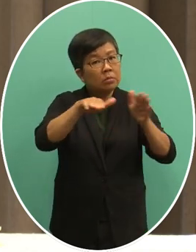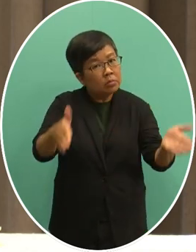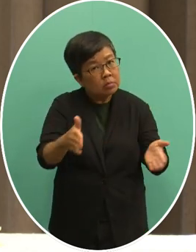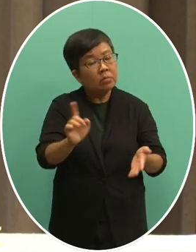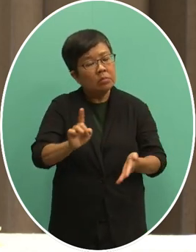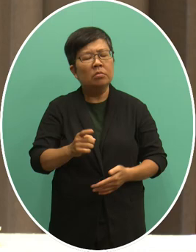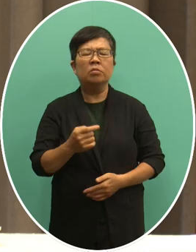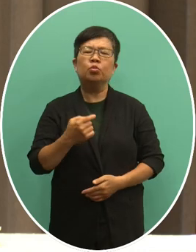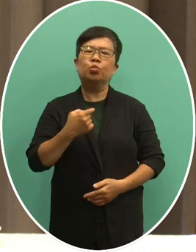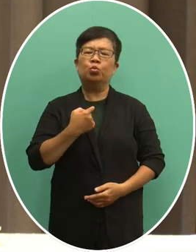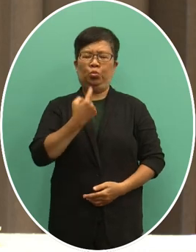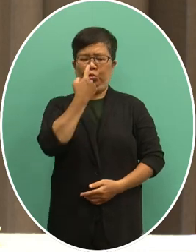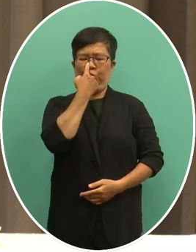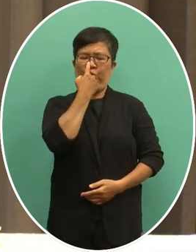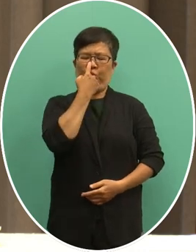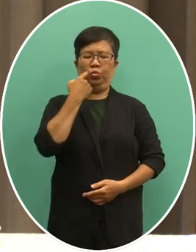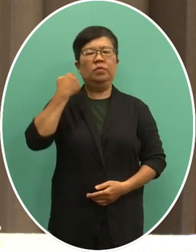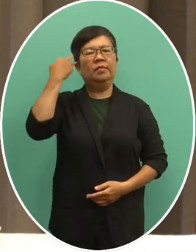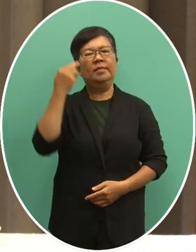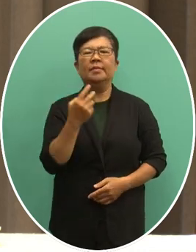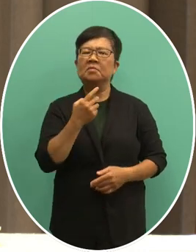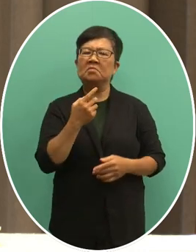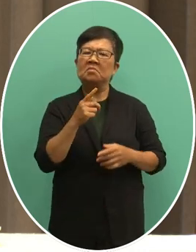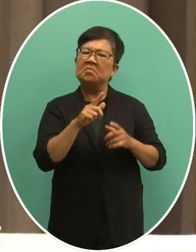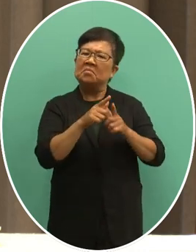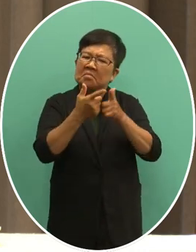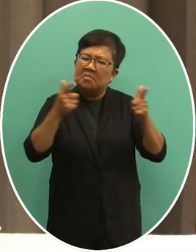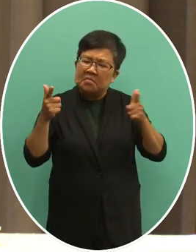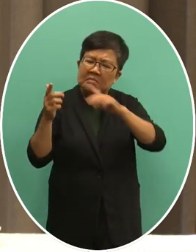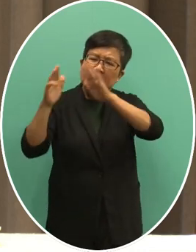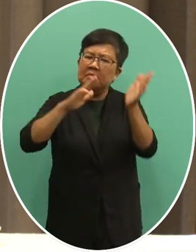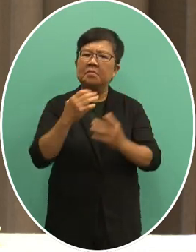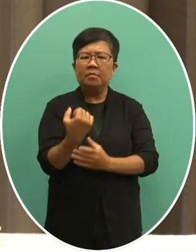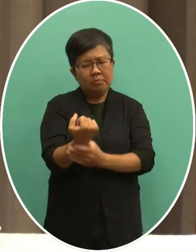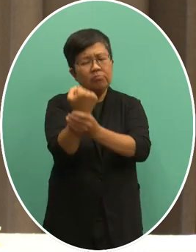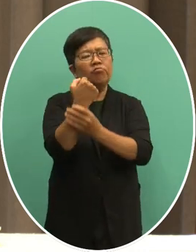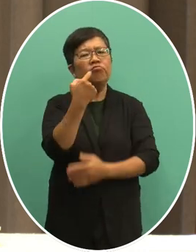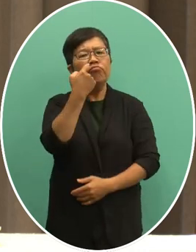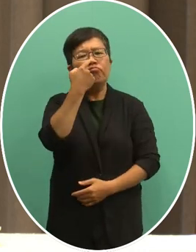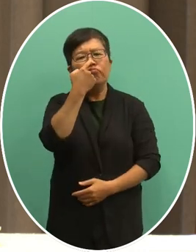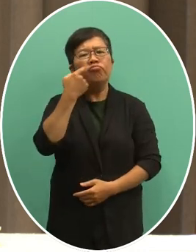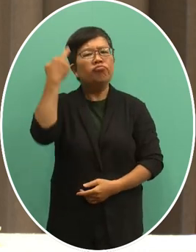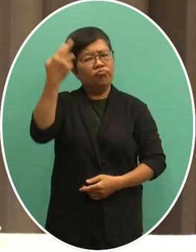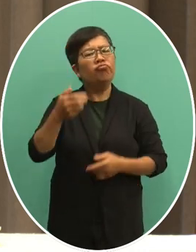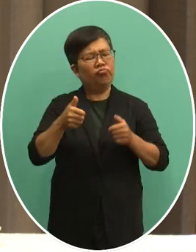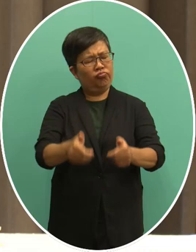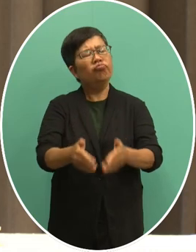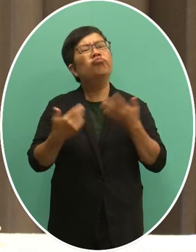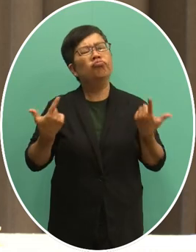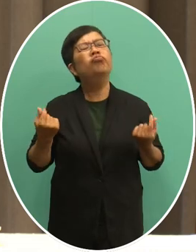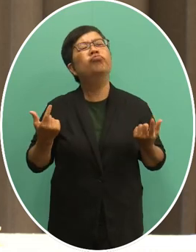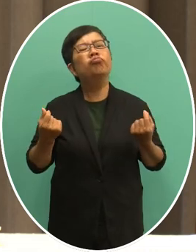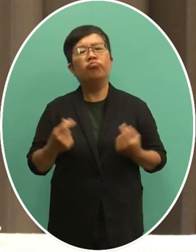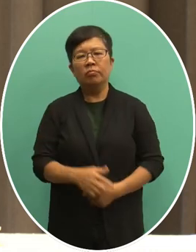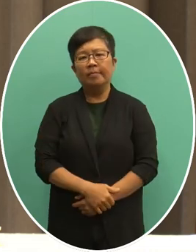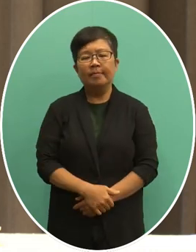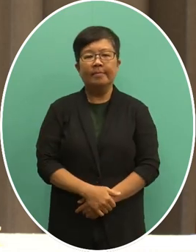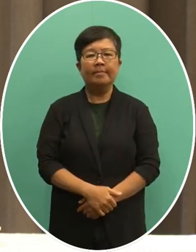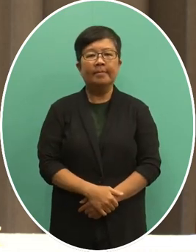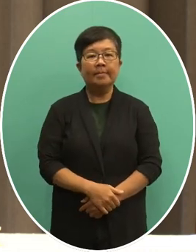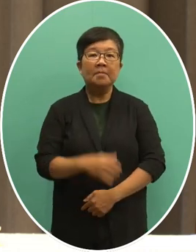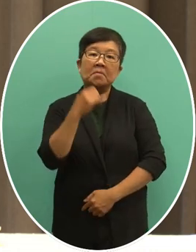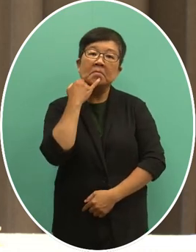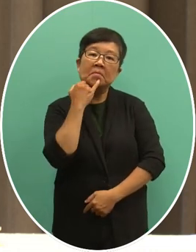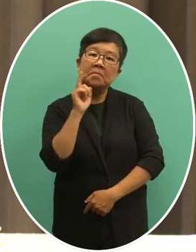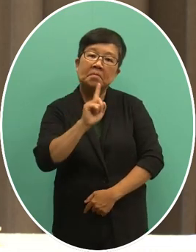我是觉得各种的支持我觉得都是非常重要的那么它能